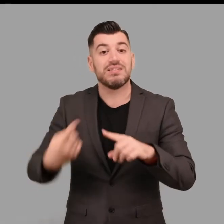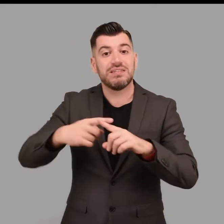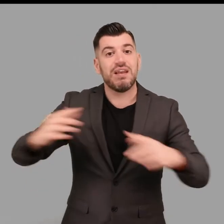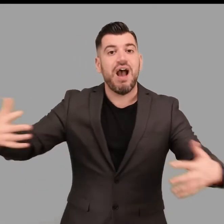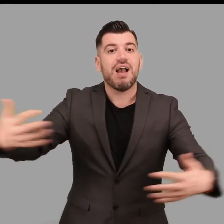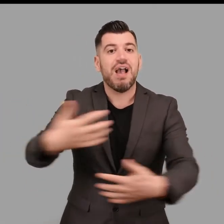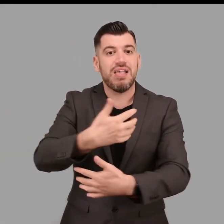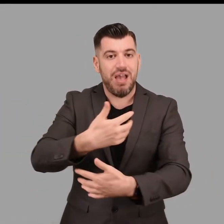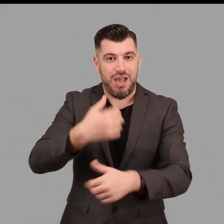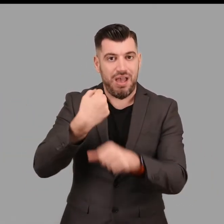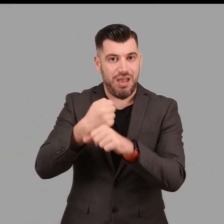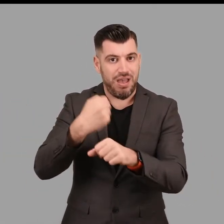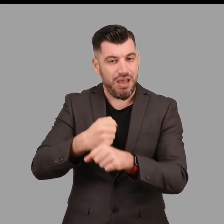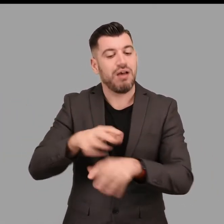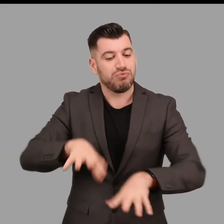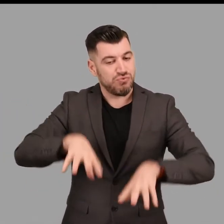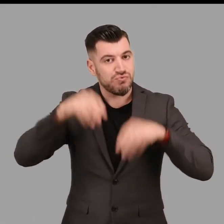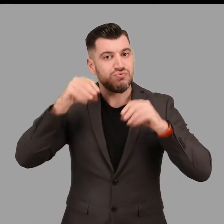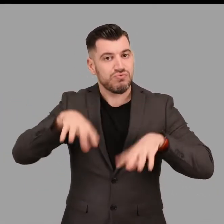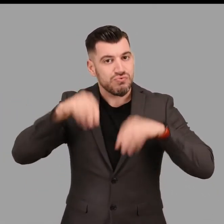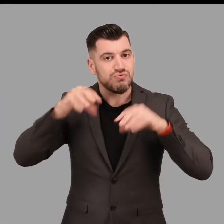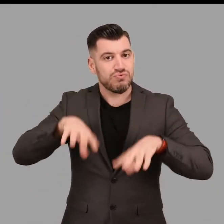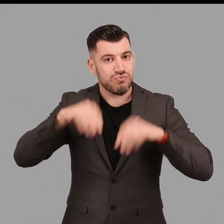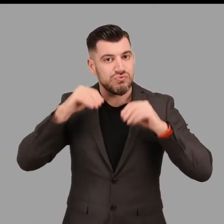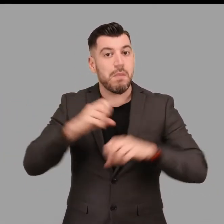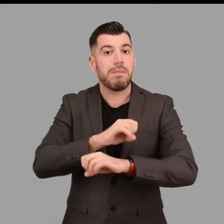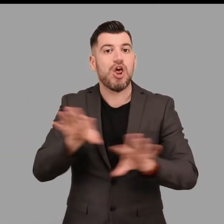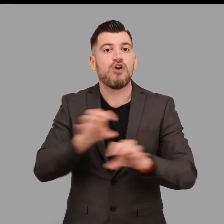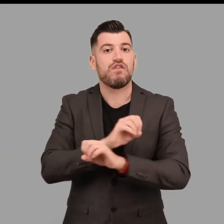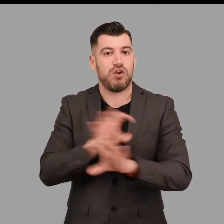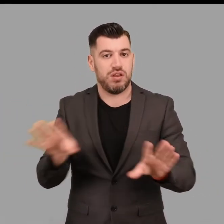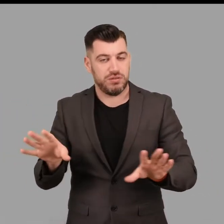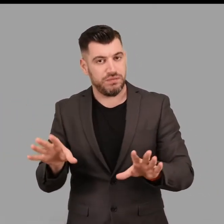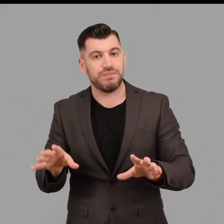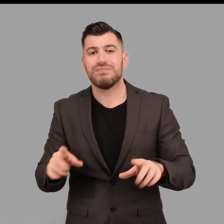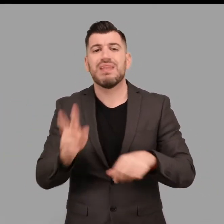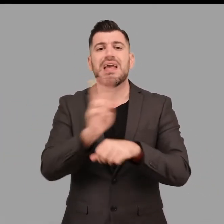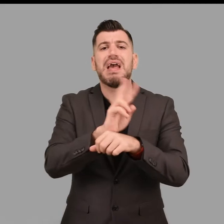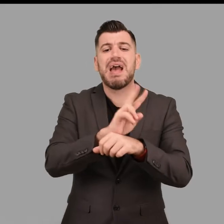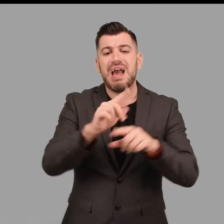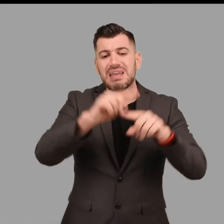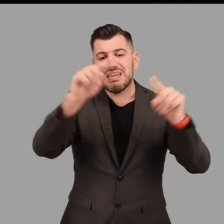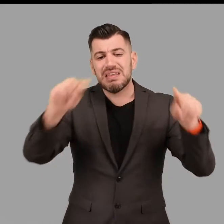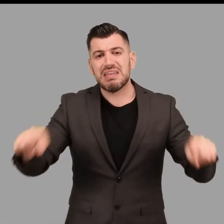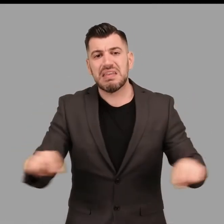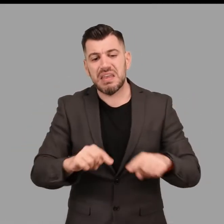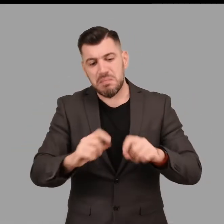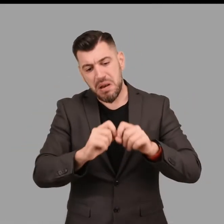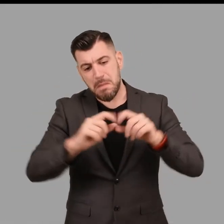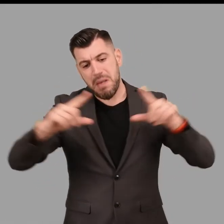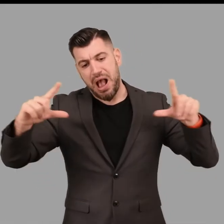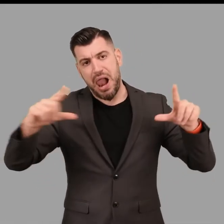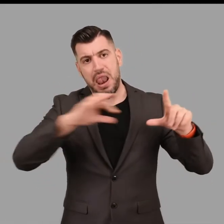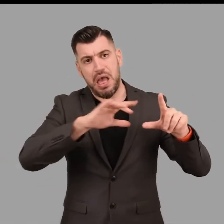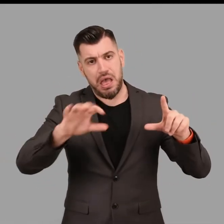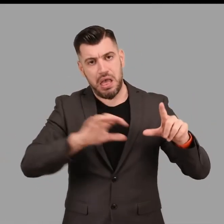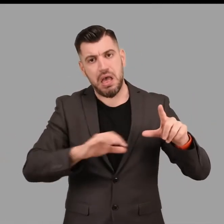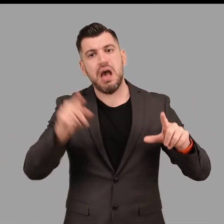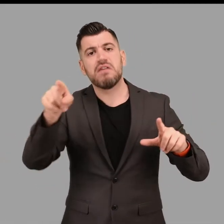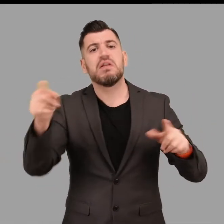του αντικειμένου. Τα συνοδευτικά κείμενα σε μπρά και μεγαλογράμματα γραφή δεν χρησιμοποιήθηκαν ιδιαίτερα από τους συμμετέχοντες.